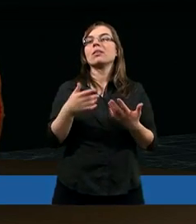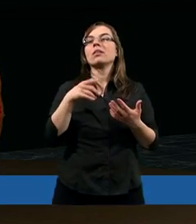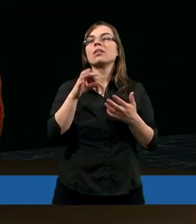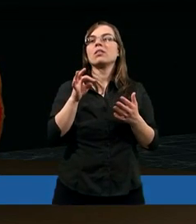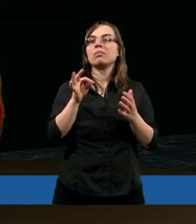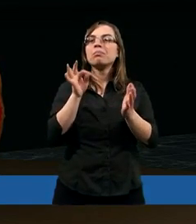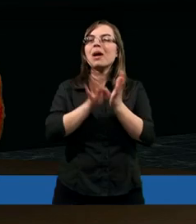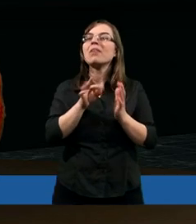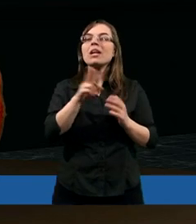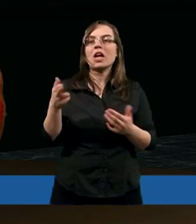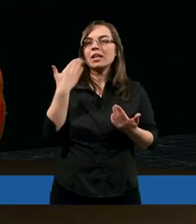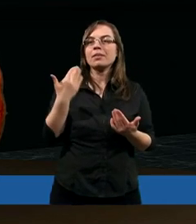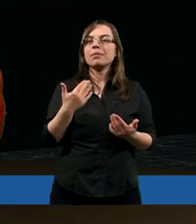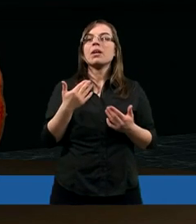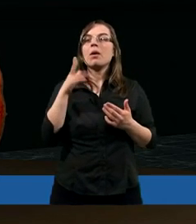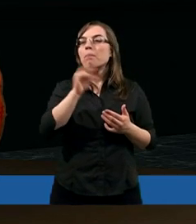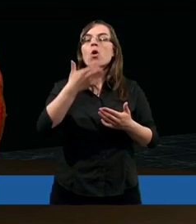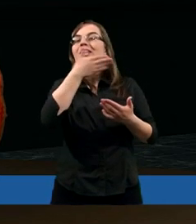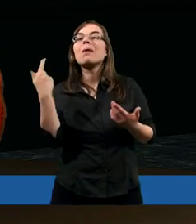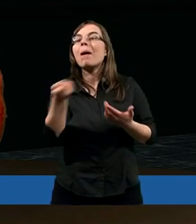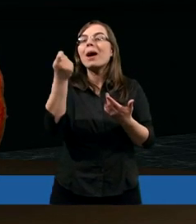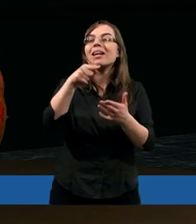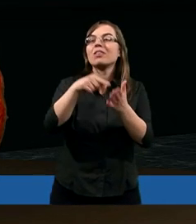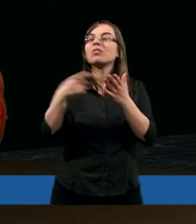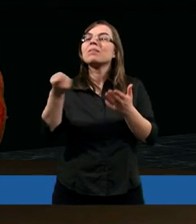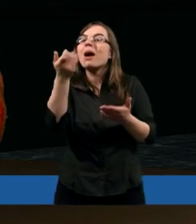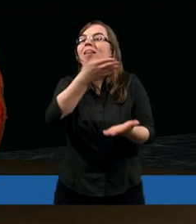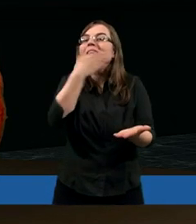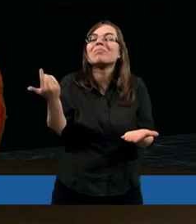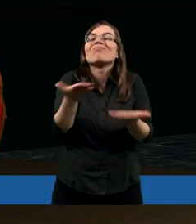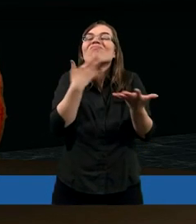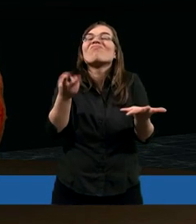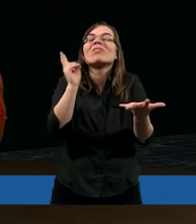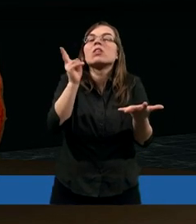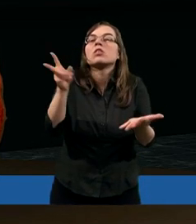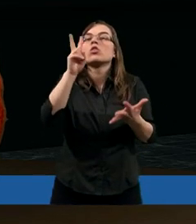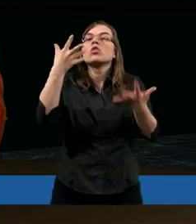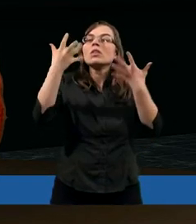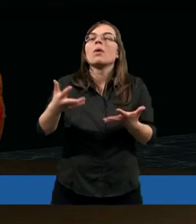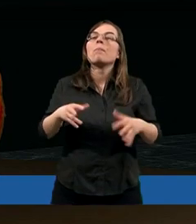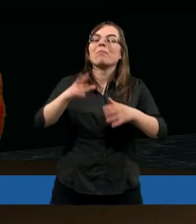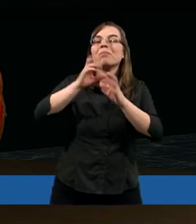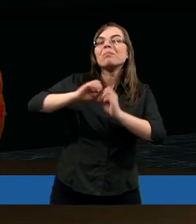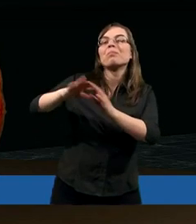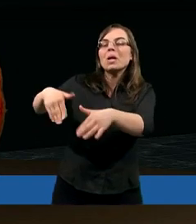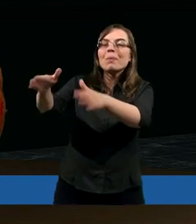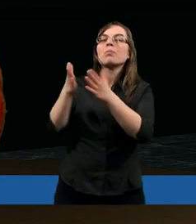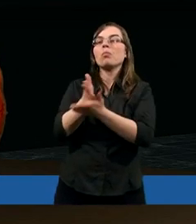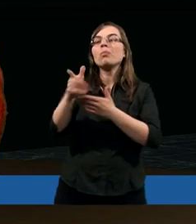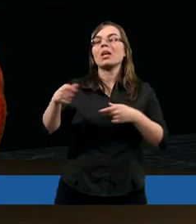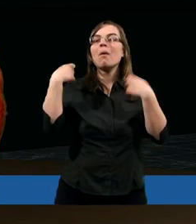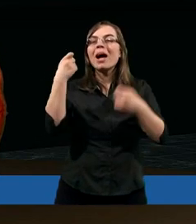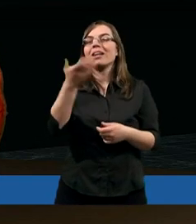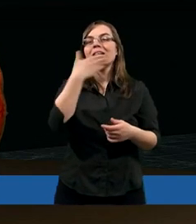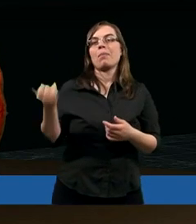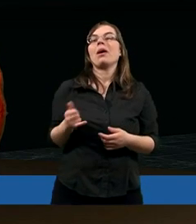będzie już owiec, bo nie ma pasterzy, bo nie ma kogo, kto by chciał tyle przy tych owcach robić. No